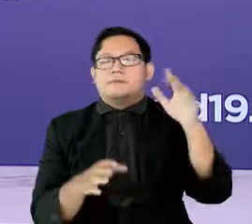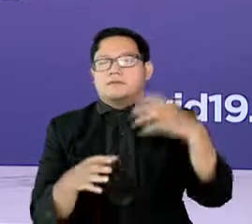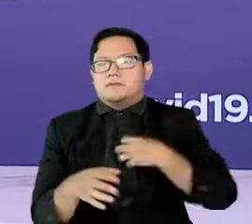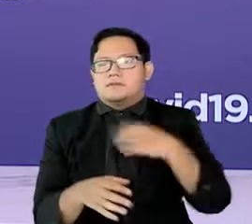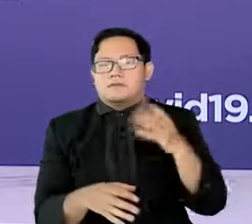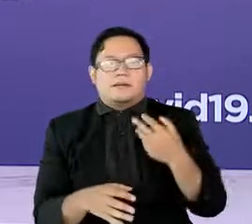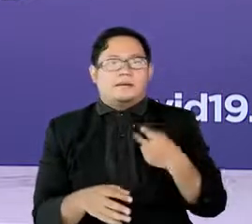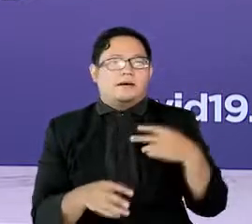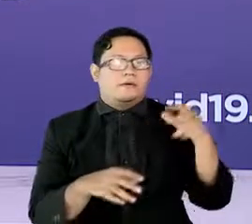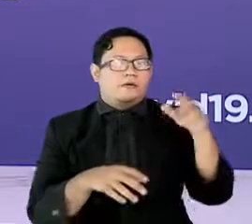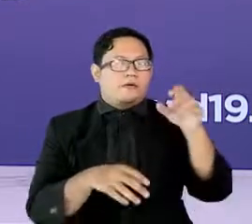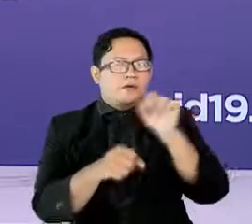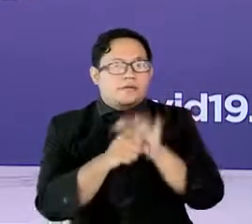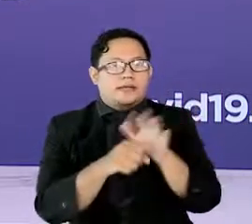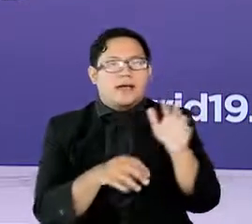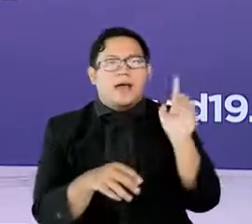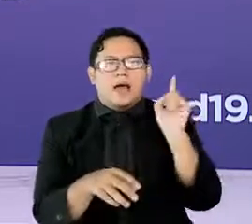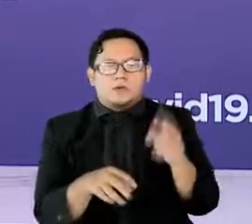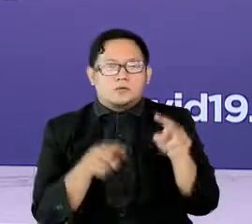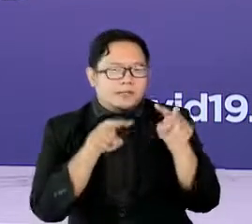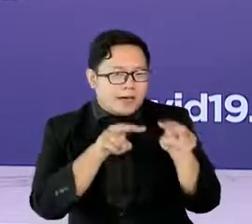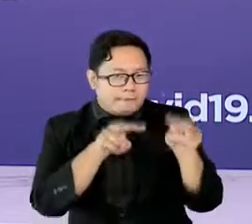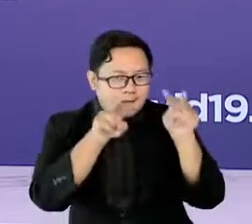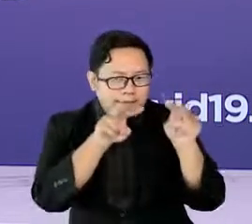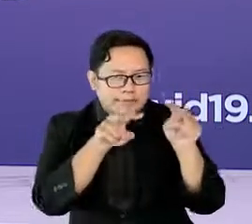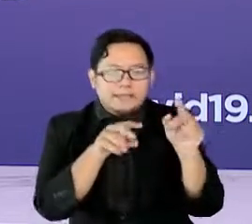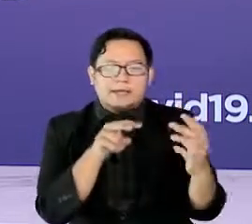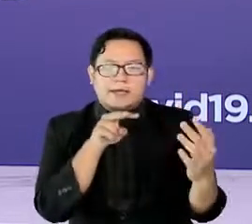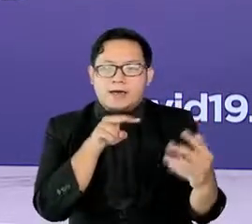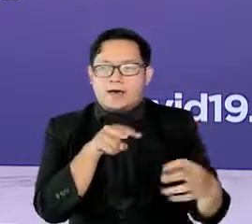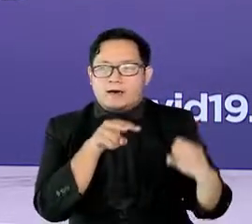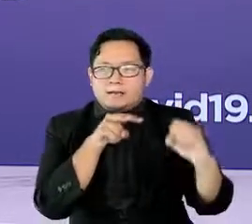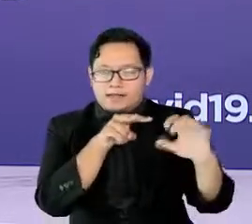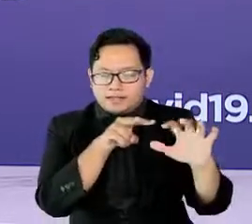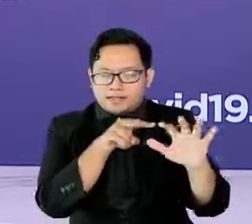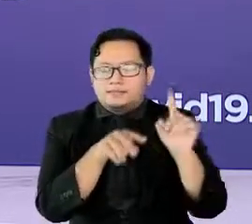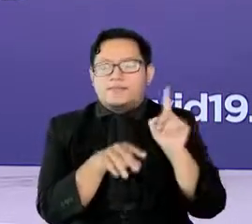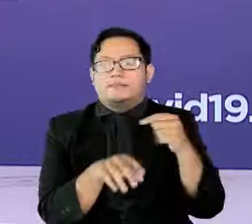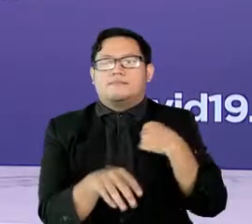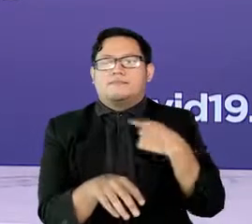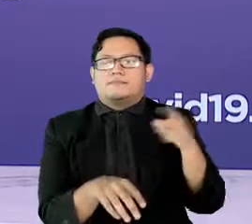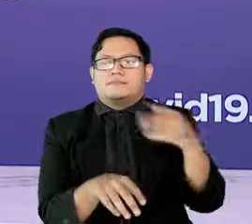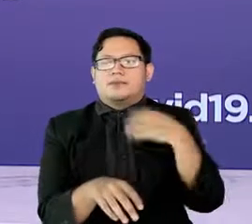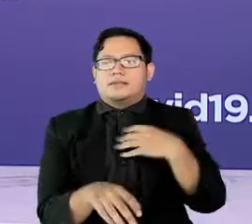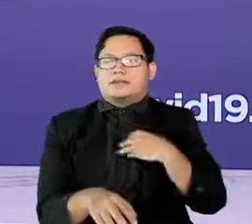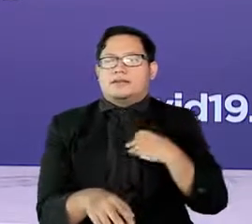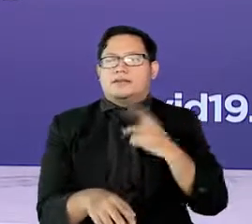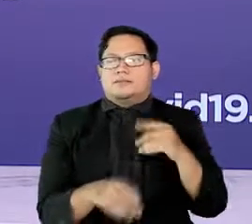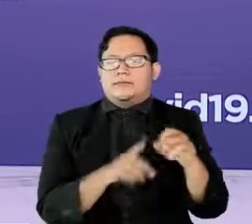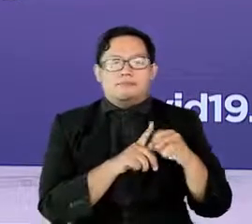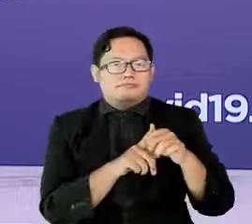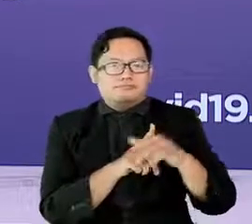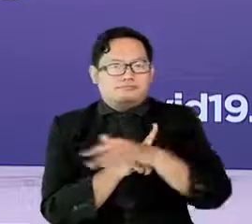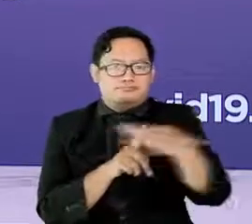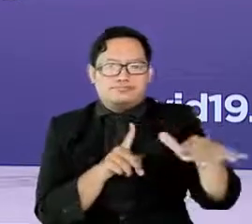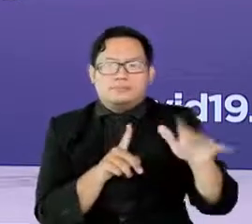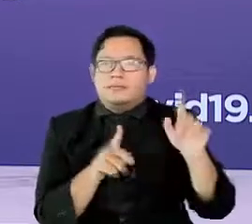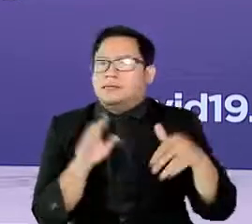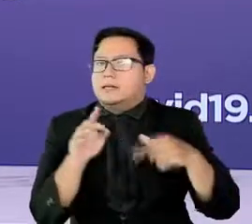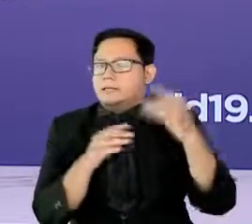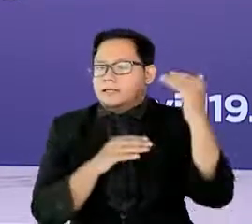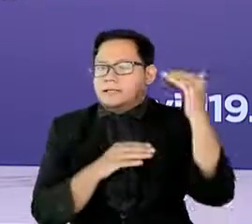memberikan kesimpulan bahwa varian ini bersifat lebih infeksius daripada varian originalnya.